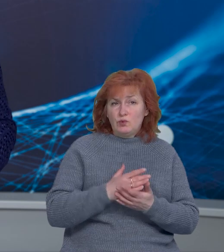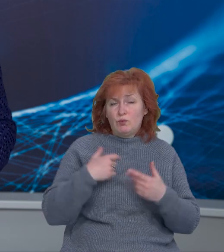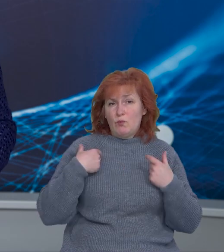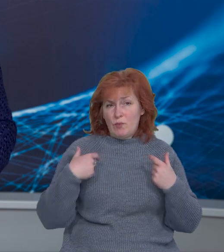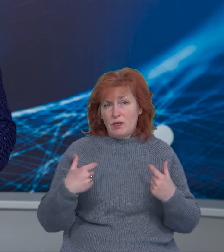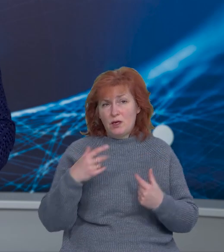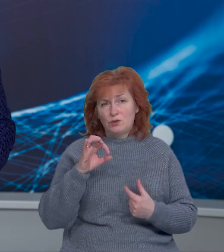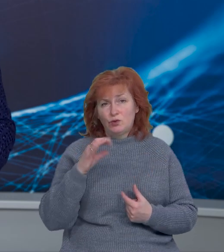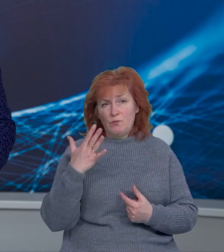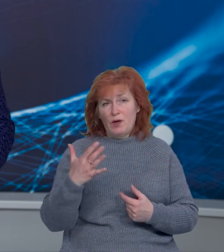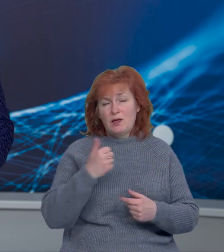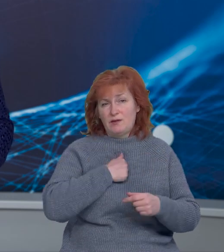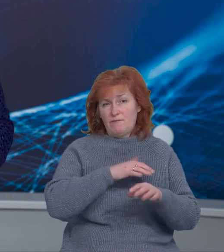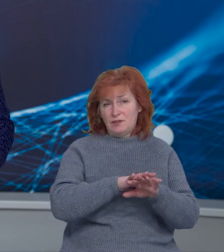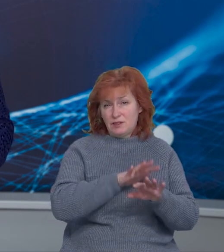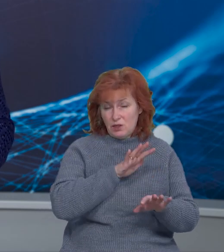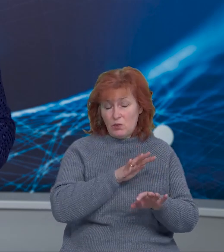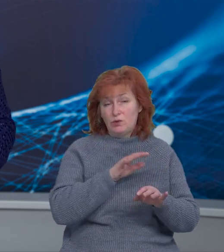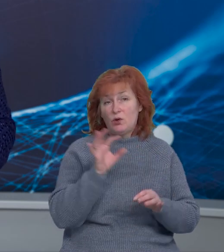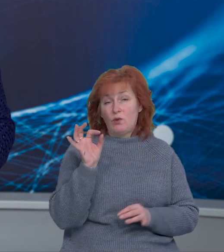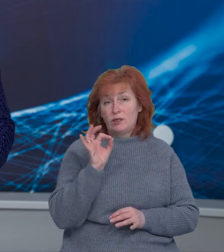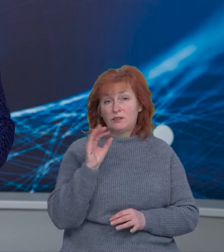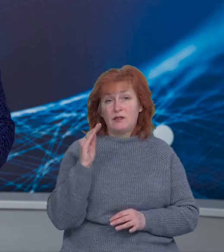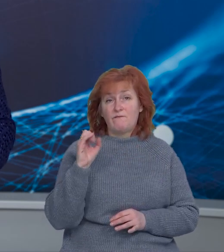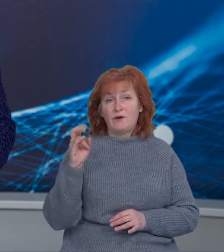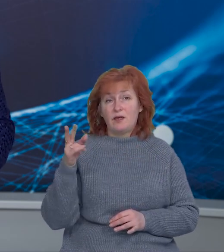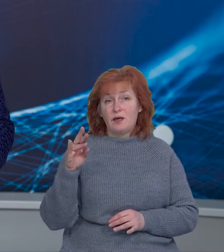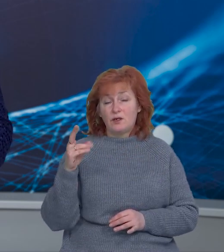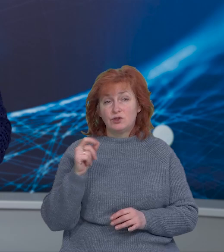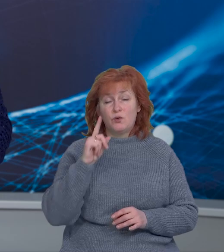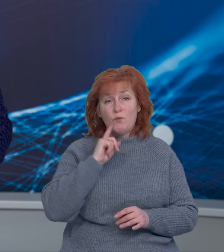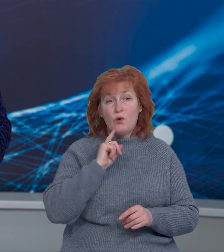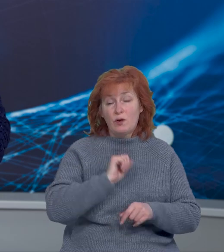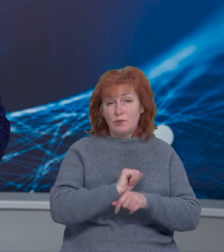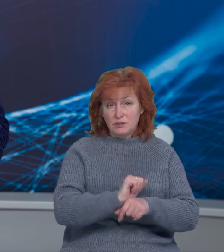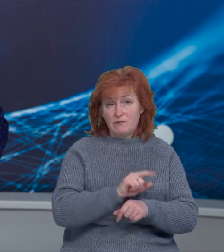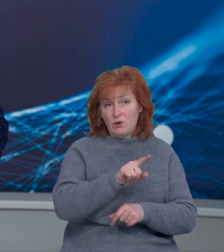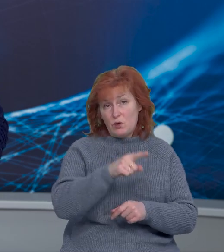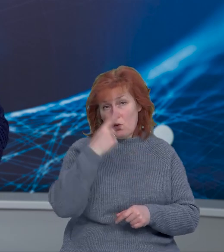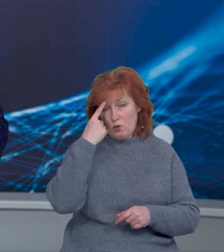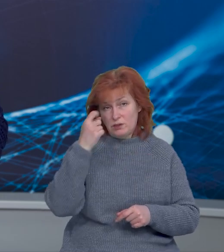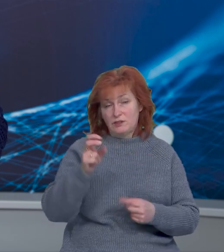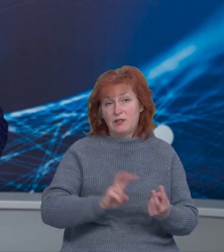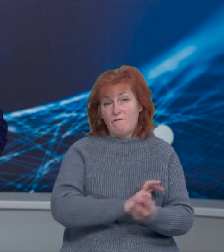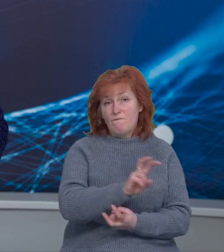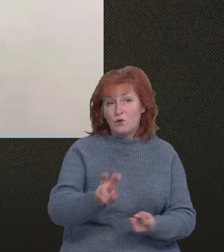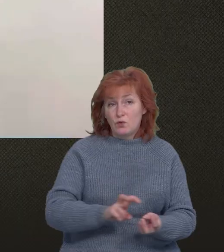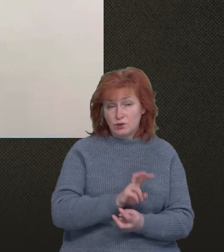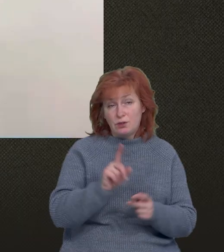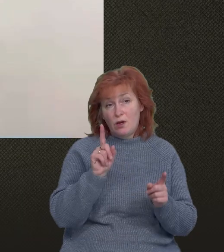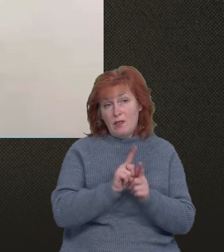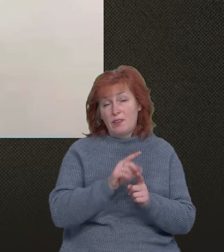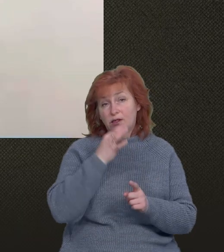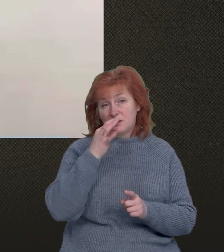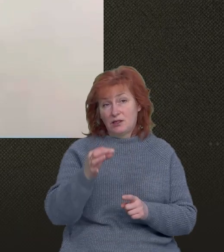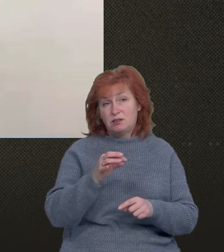-го прикордонного загону імені Володимира Великого Олександра Кояшка призупинили, а його оголосили в Рошук. Так, речниця